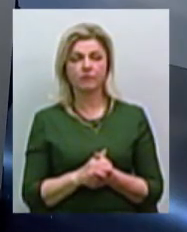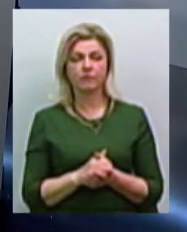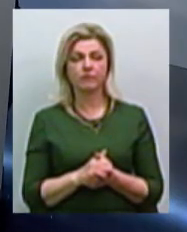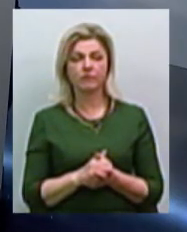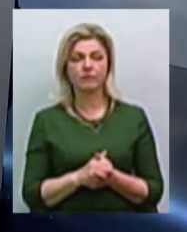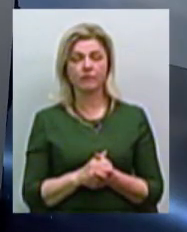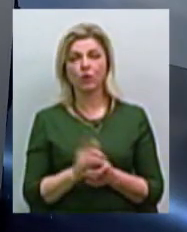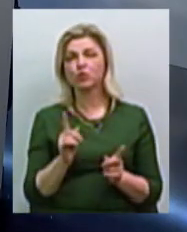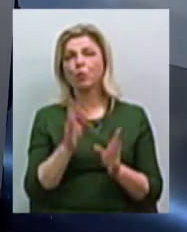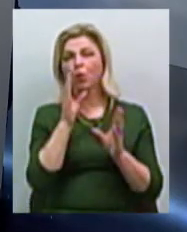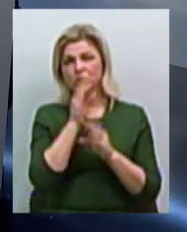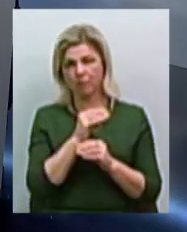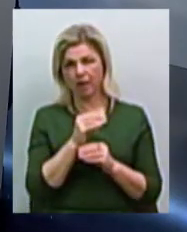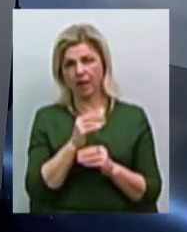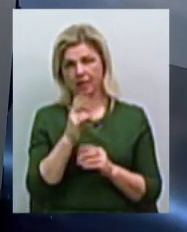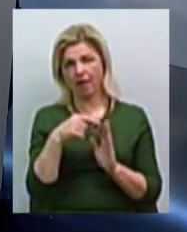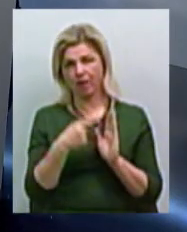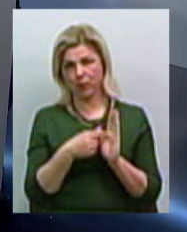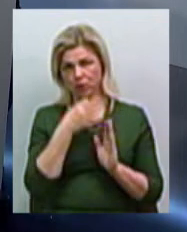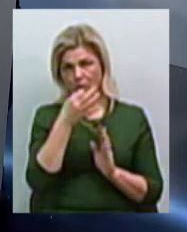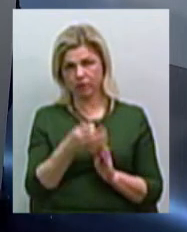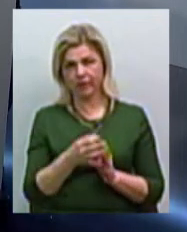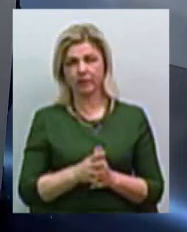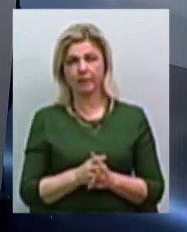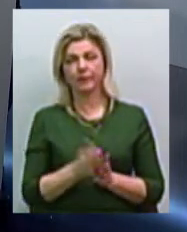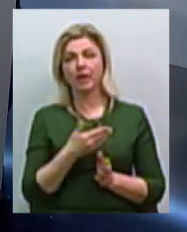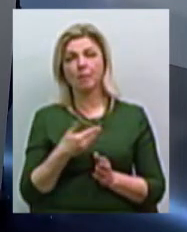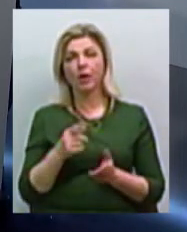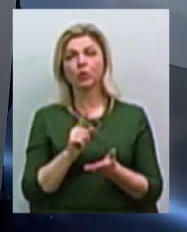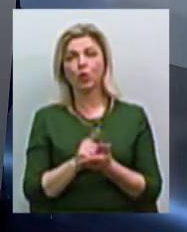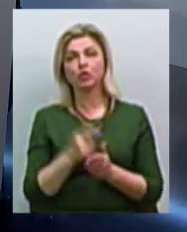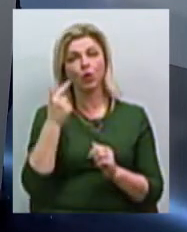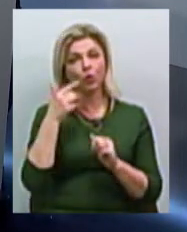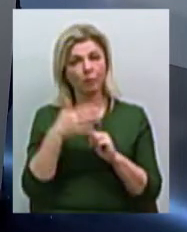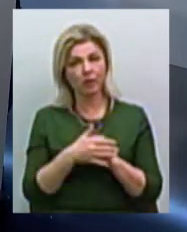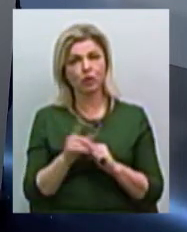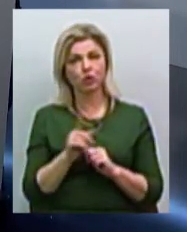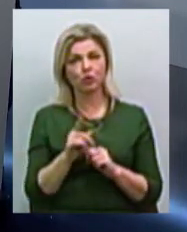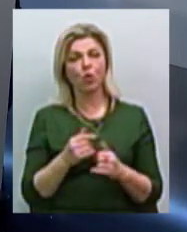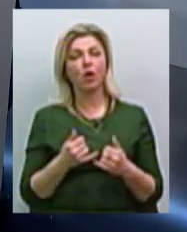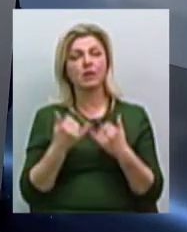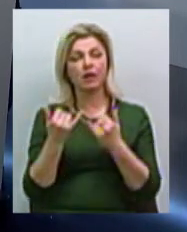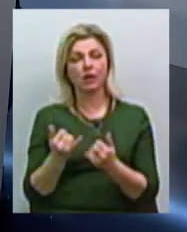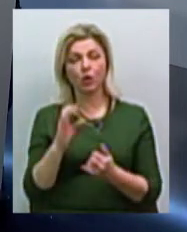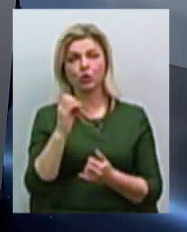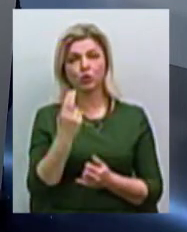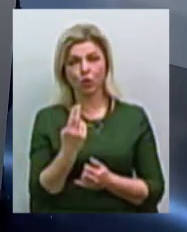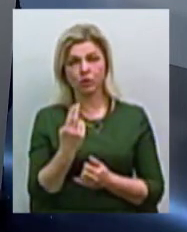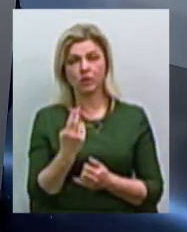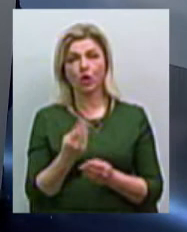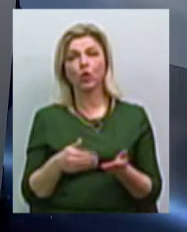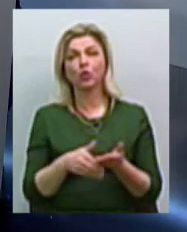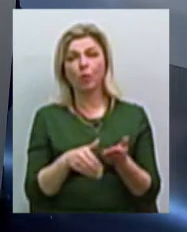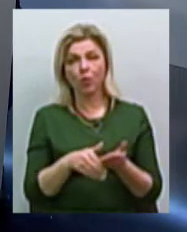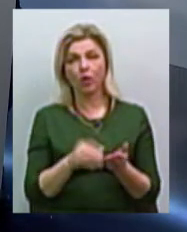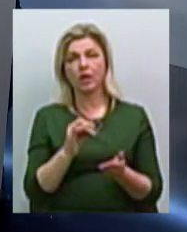адже часу дуже мало. Да, да. Ми маємо розуміти, що відбувається фактично надання соціальних допомог